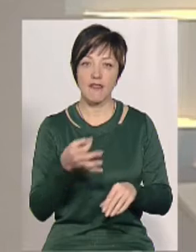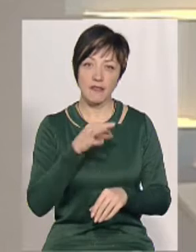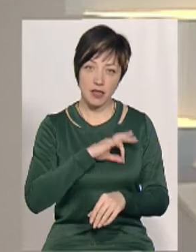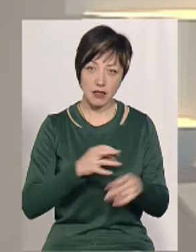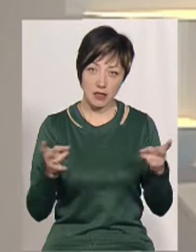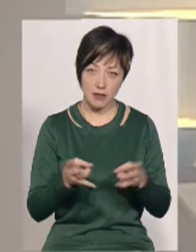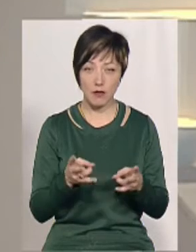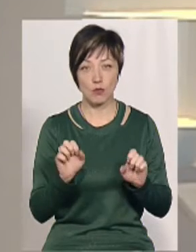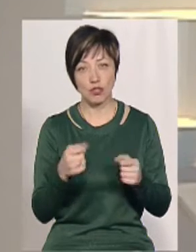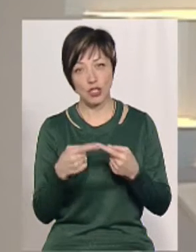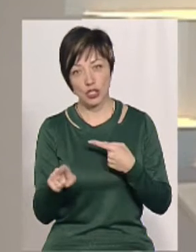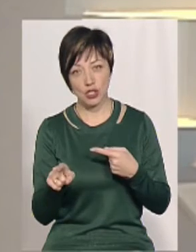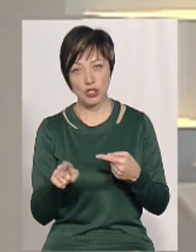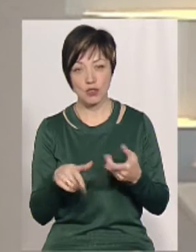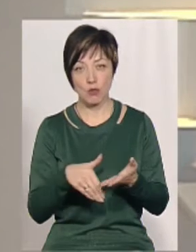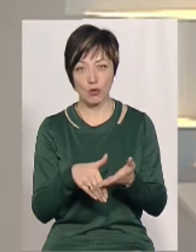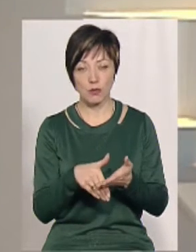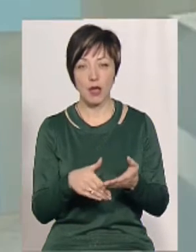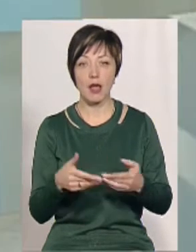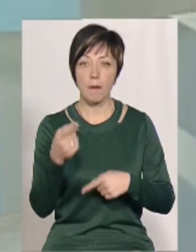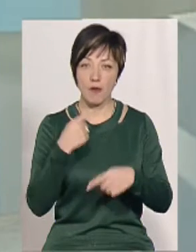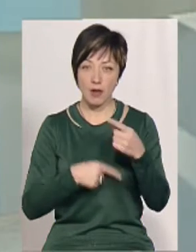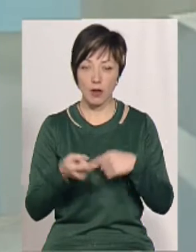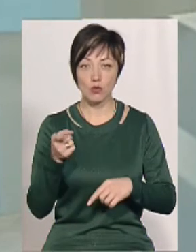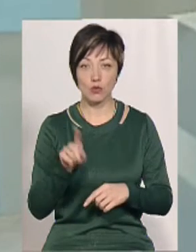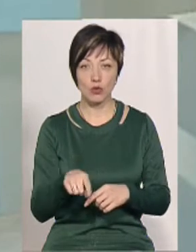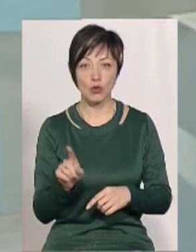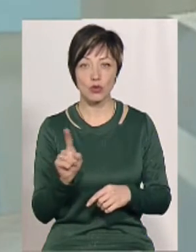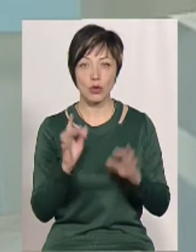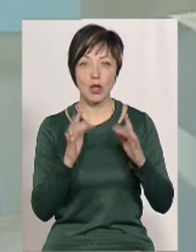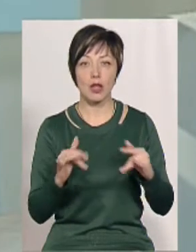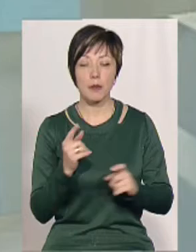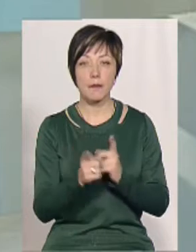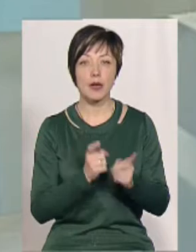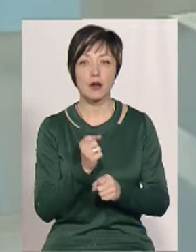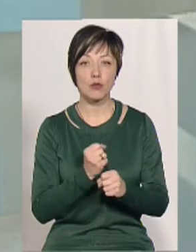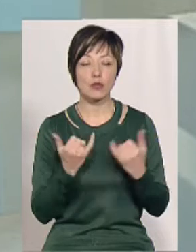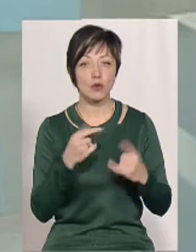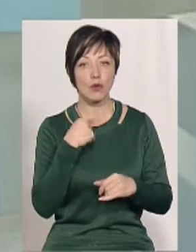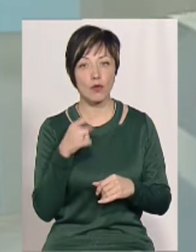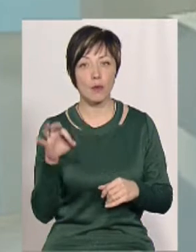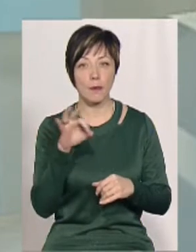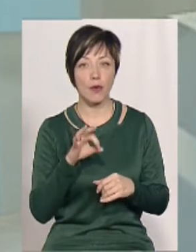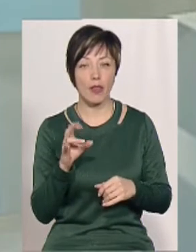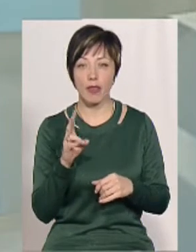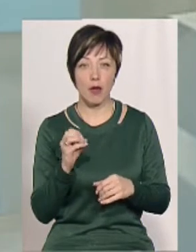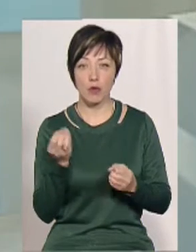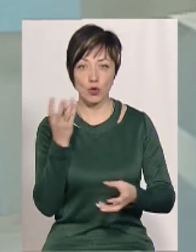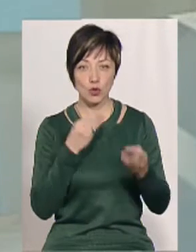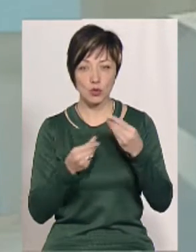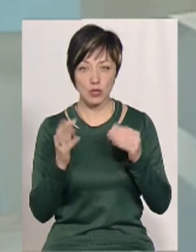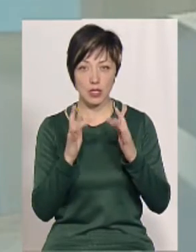ефективні? Чи можливо інші знаєте спосіб? Ну, я ще раз повертаюся до того, що ялинка природна. Ми говоримо сьогодні не про